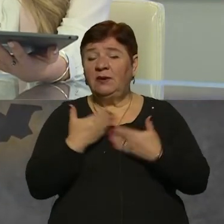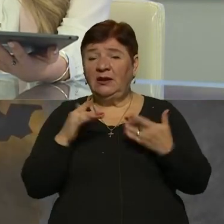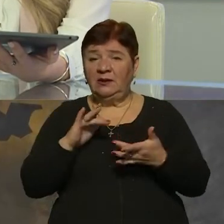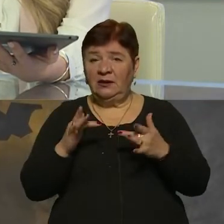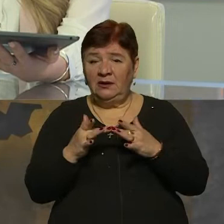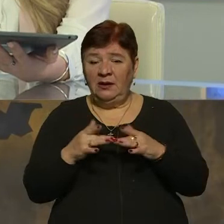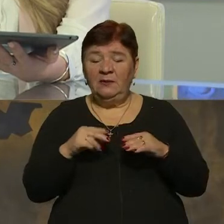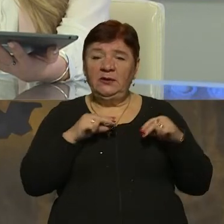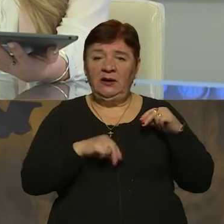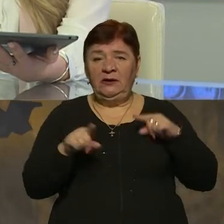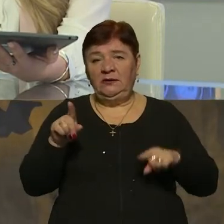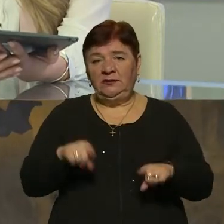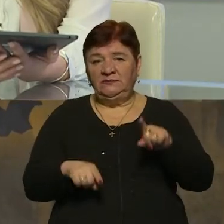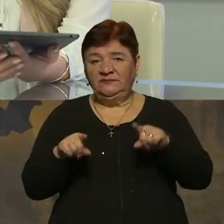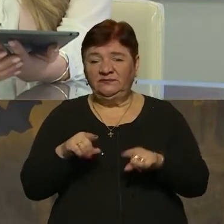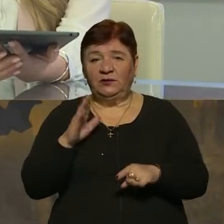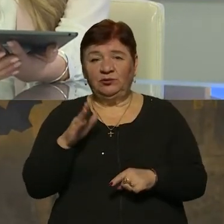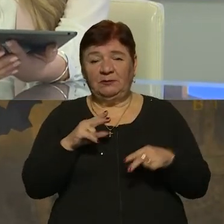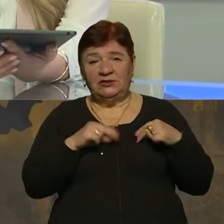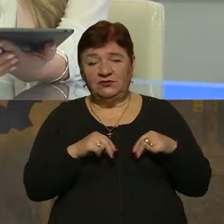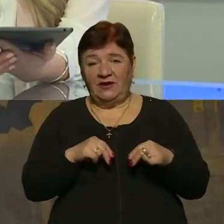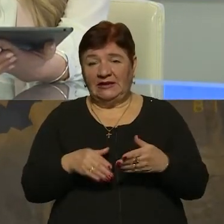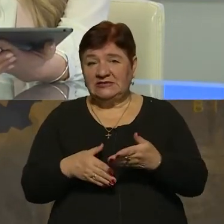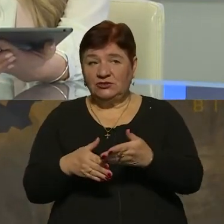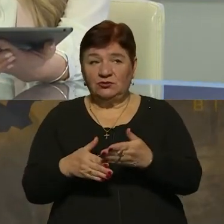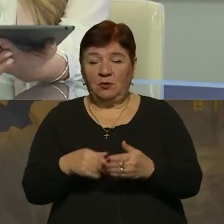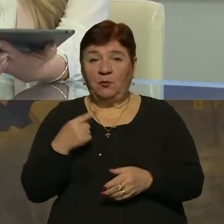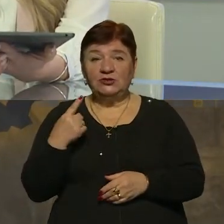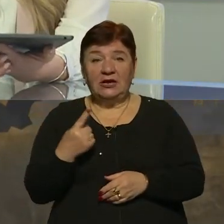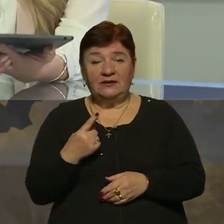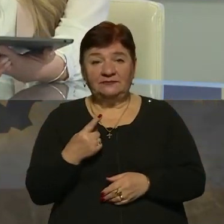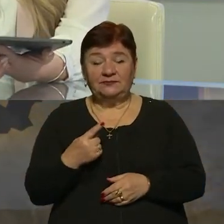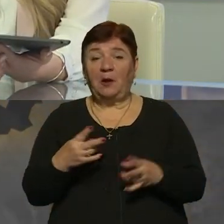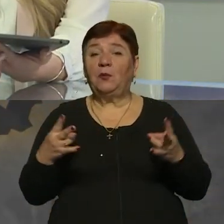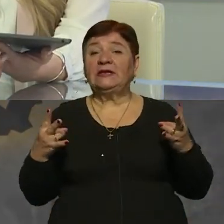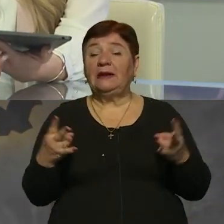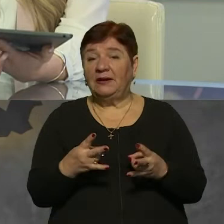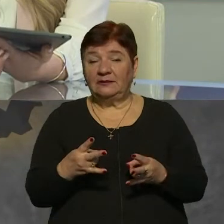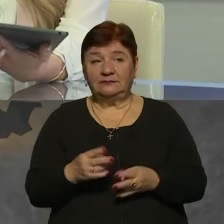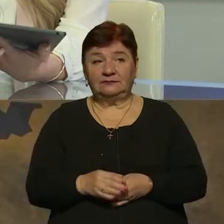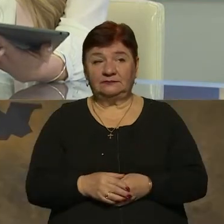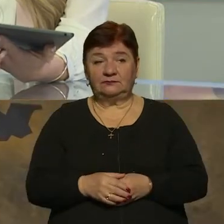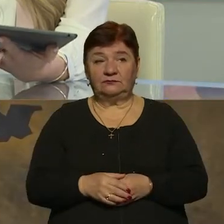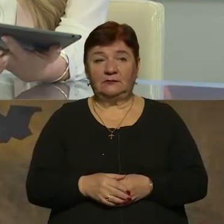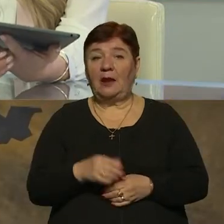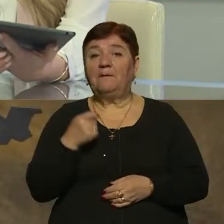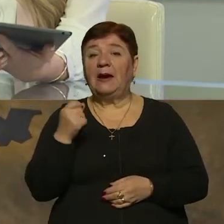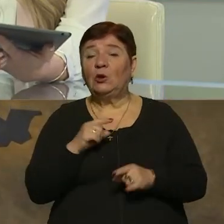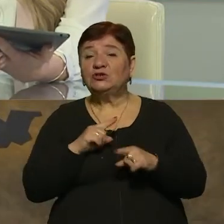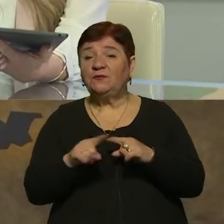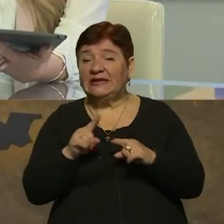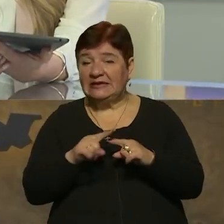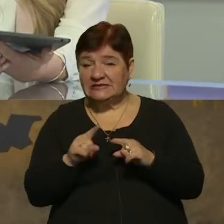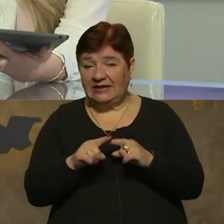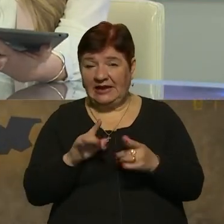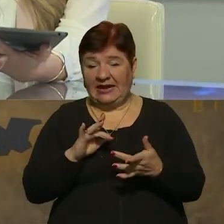працює з перебоями, чи буде працювати застосунок? Ну, по-перше, застосунку потрібен малошвидкісний,